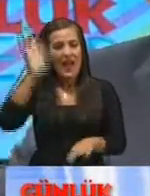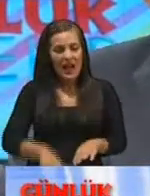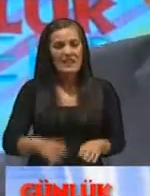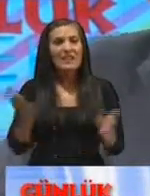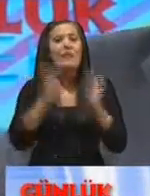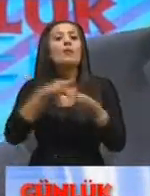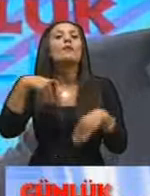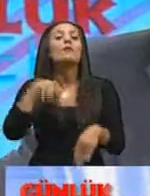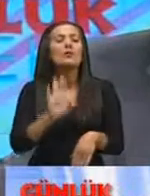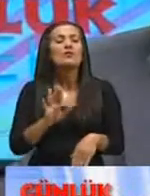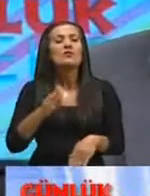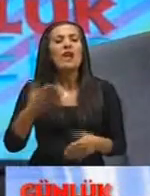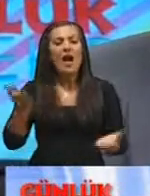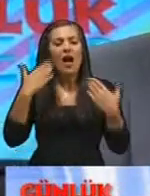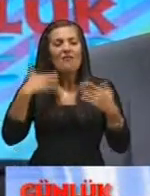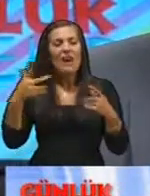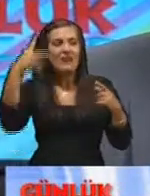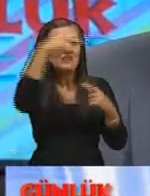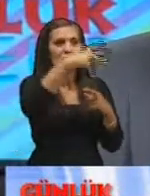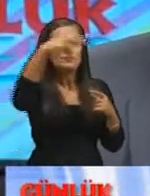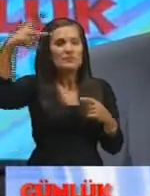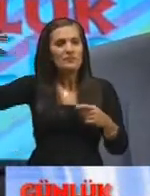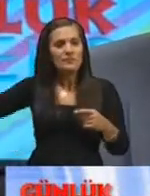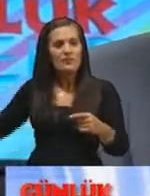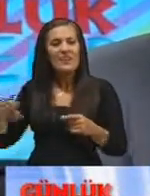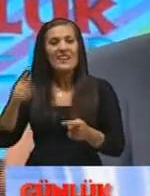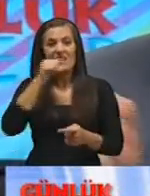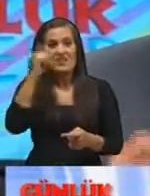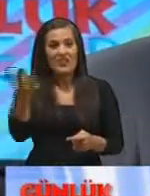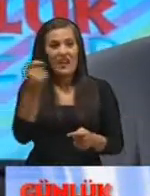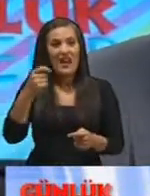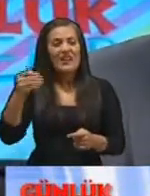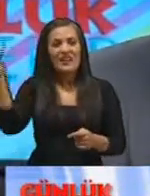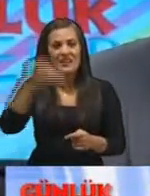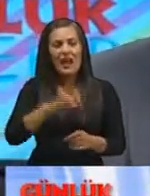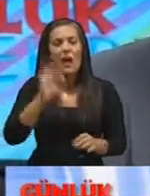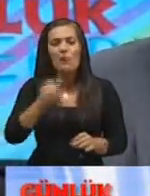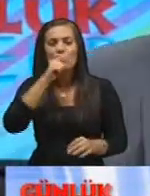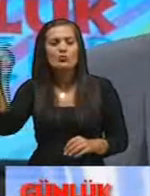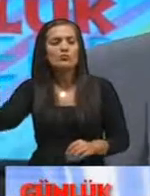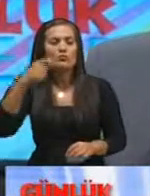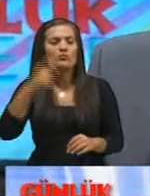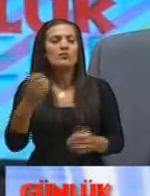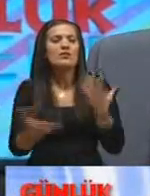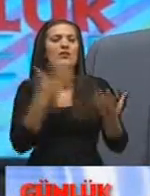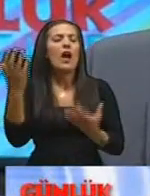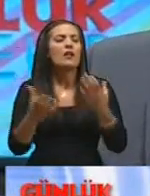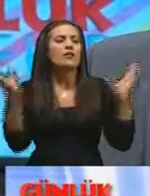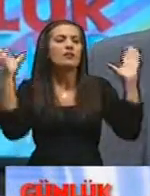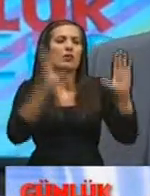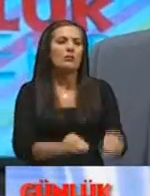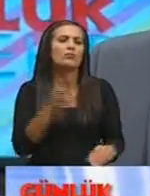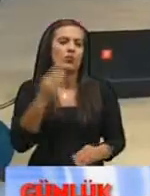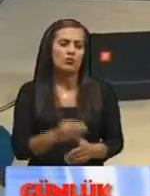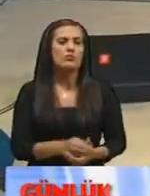kapatabiliyorlarsa tamamen havayla irtibatı kessinler itfaiye geldiği an kapıyı açıp hemen suyla müdahalesini yapar ve yangını tamamen kontrolü altına